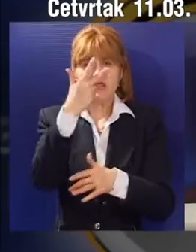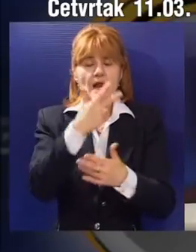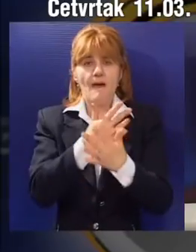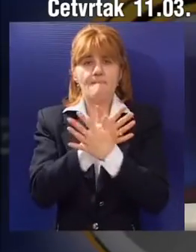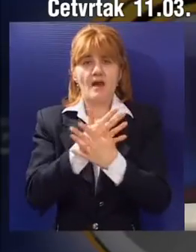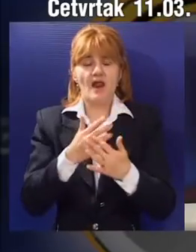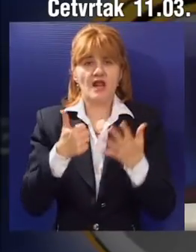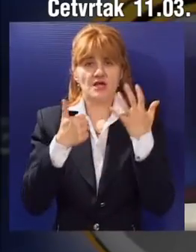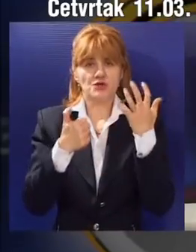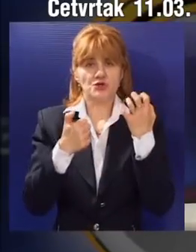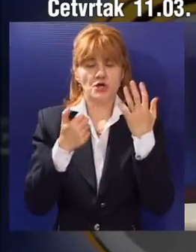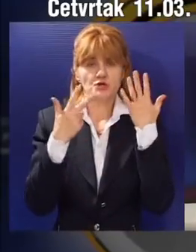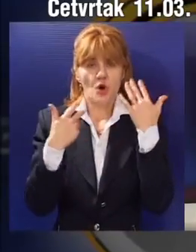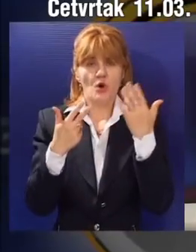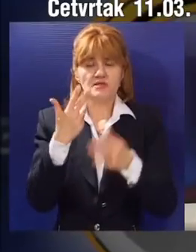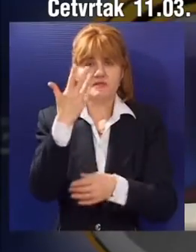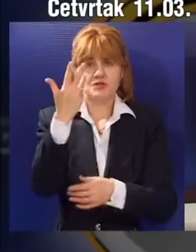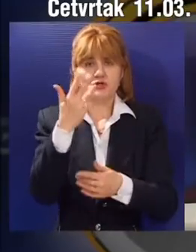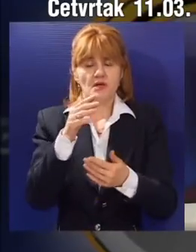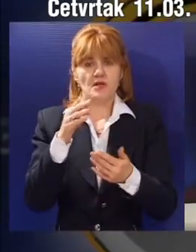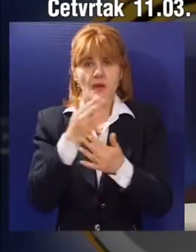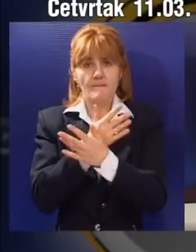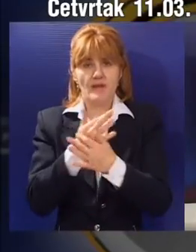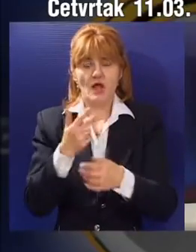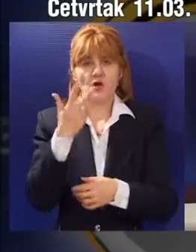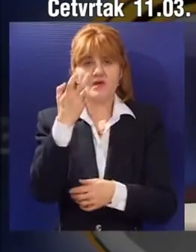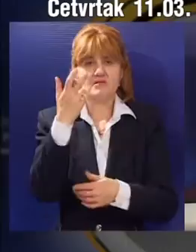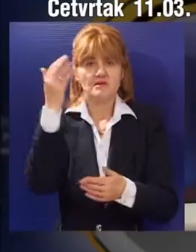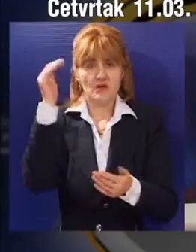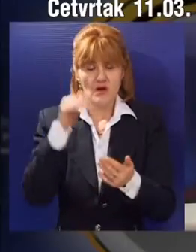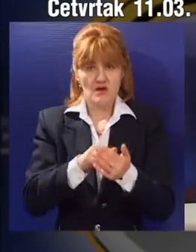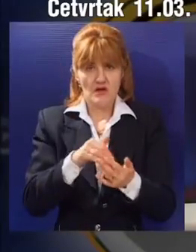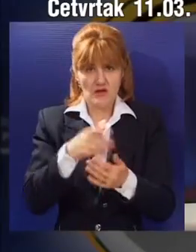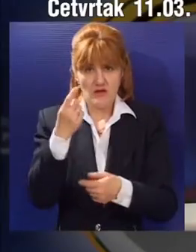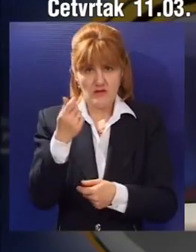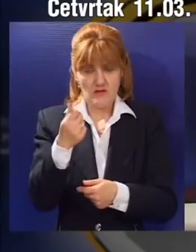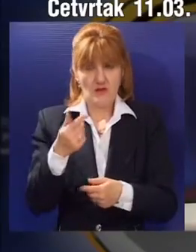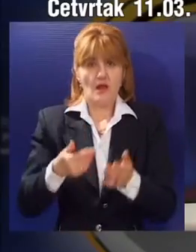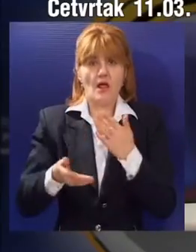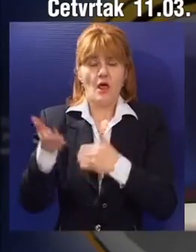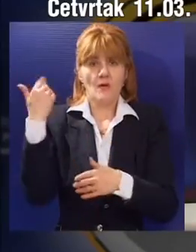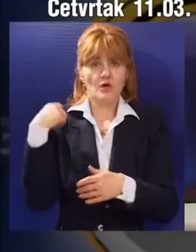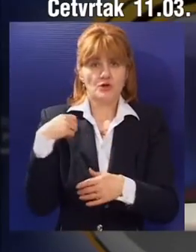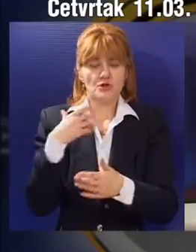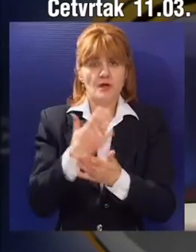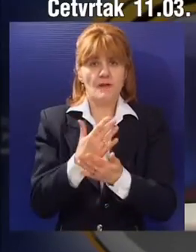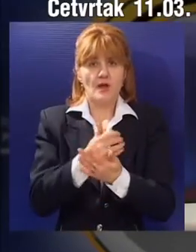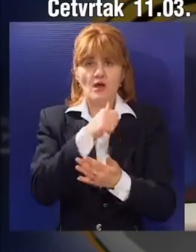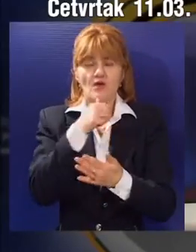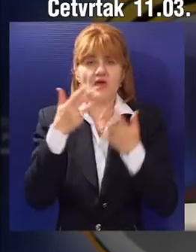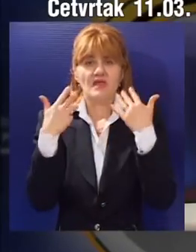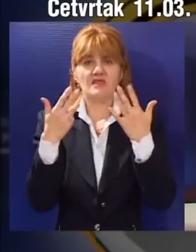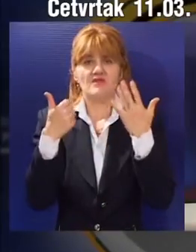684 miliona i 305 hiljada dinara. U odnosu na prošlu godinu obim budžeta iznosi